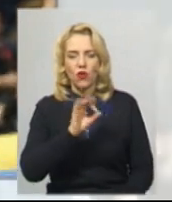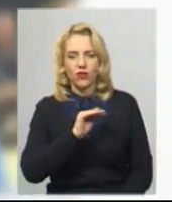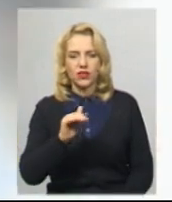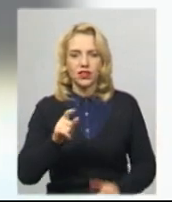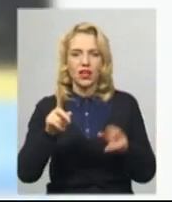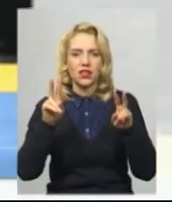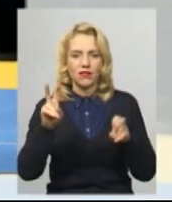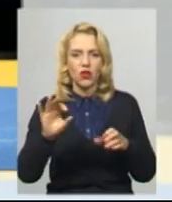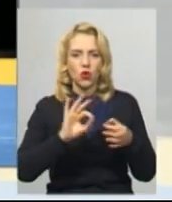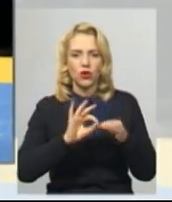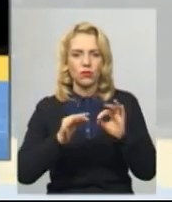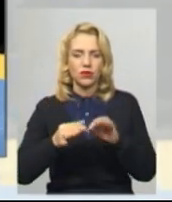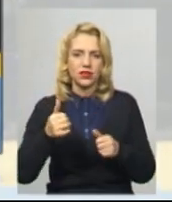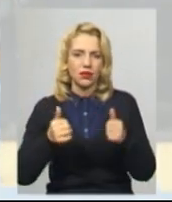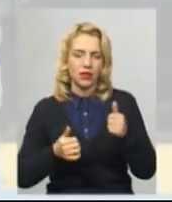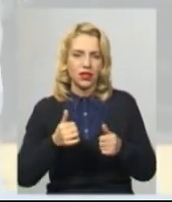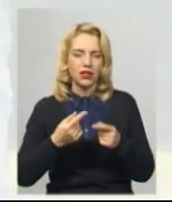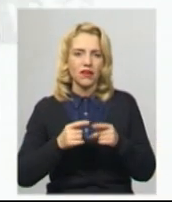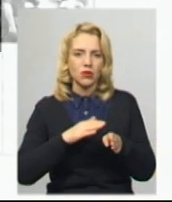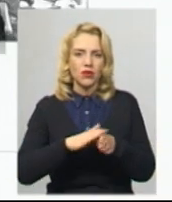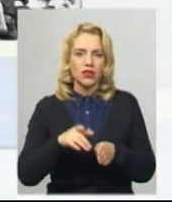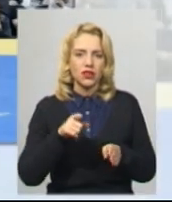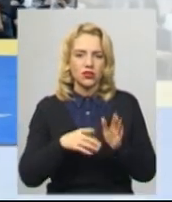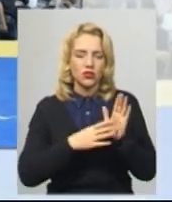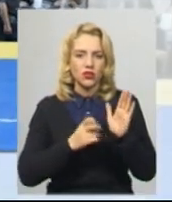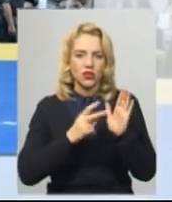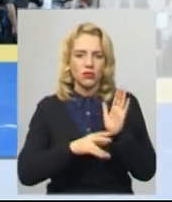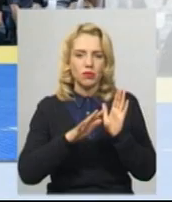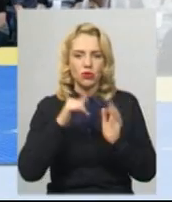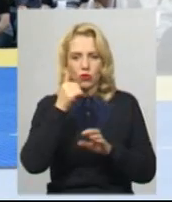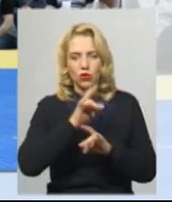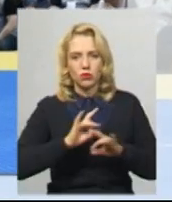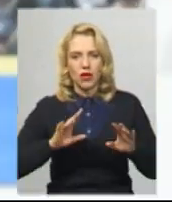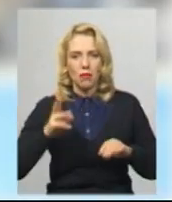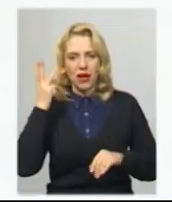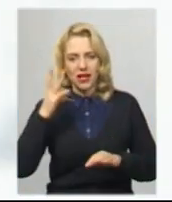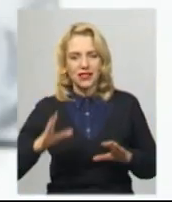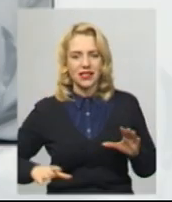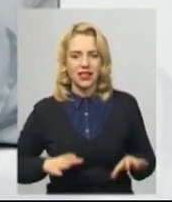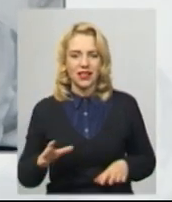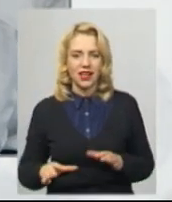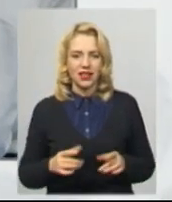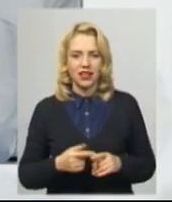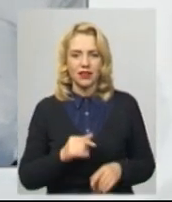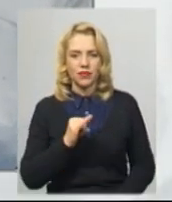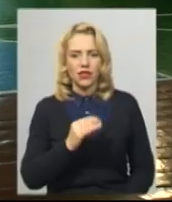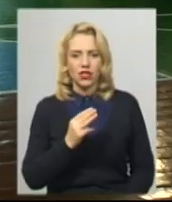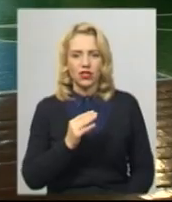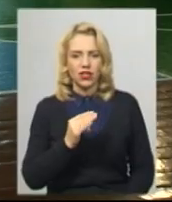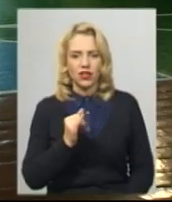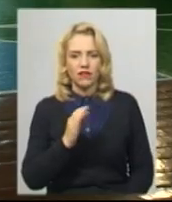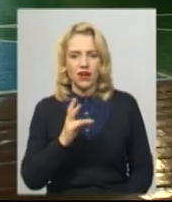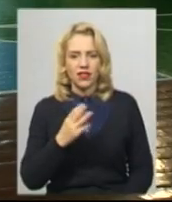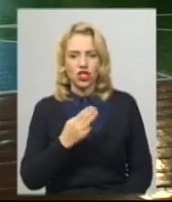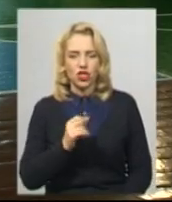Олімпійськими іграми. Відбувається він з 1975 року, розповідає хмельницький тренер «Іоку шинкай карате» Іван Шимків. Він